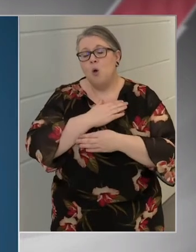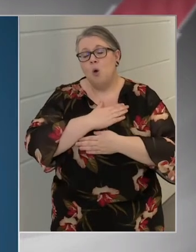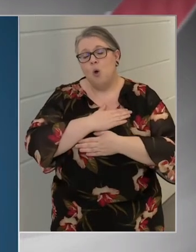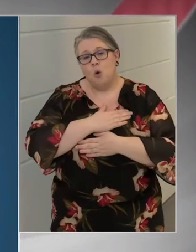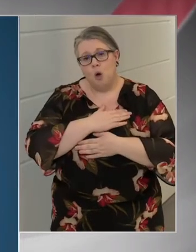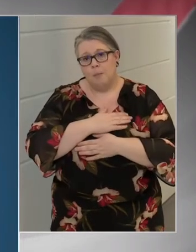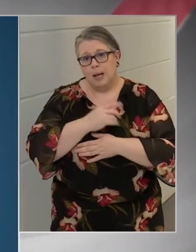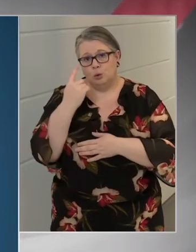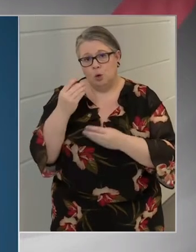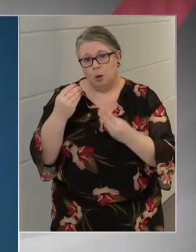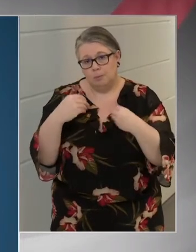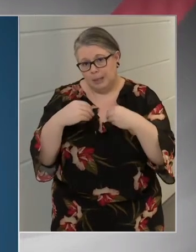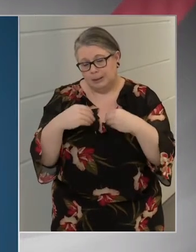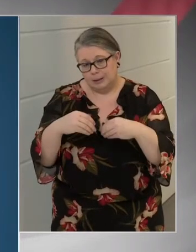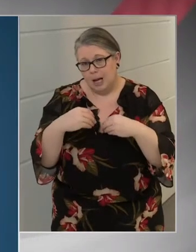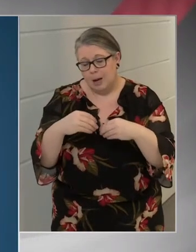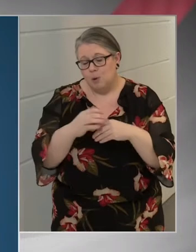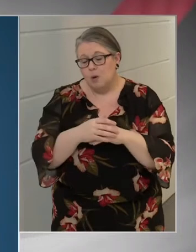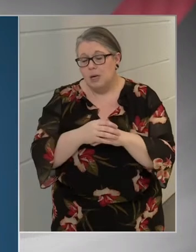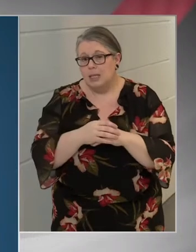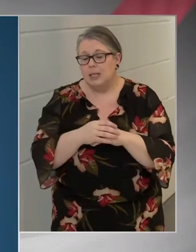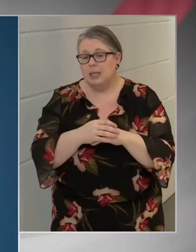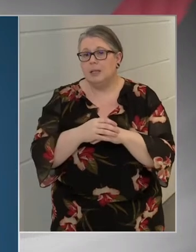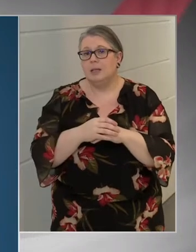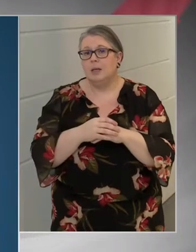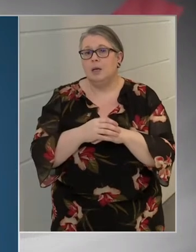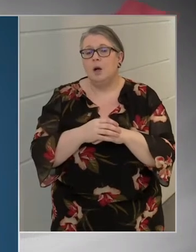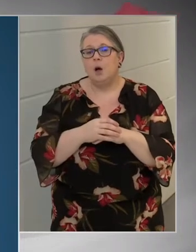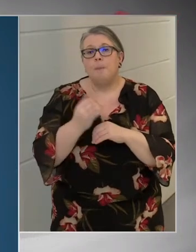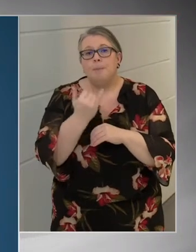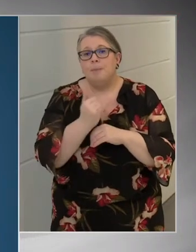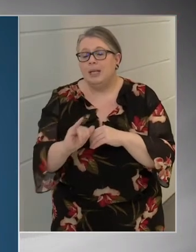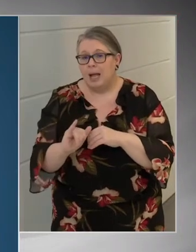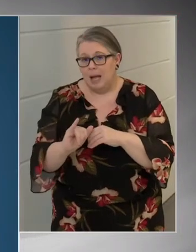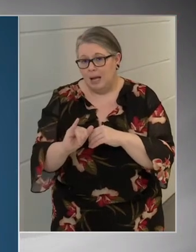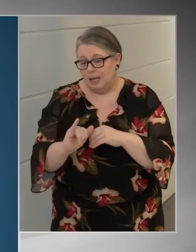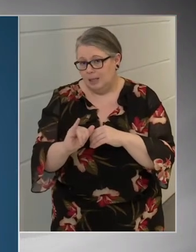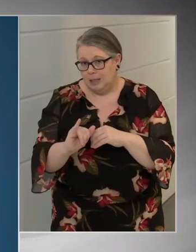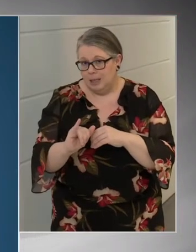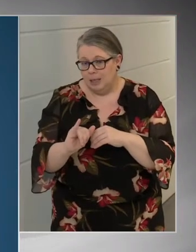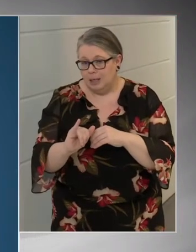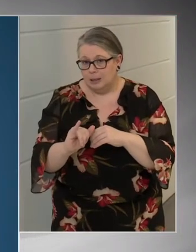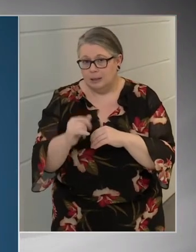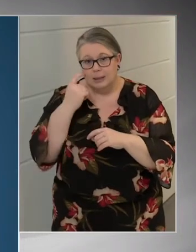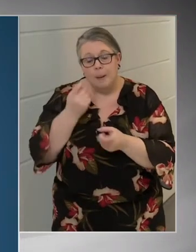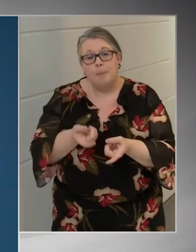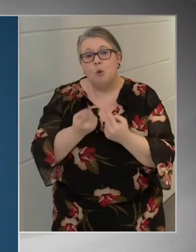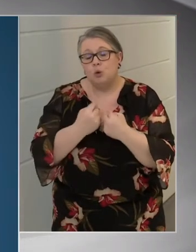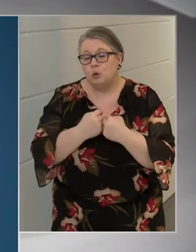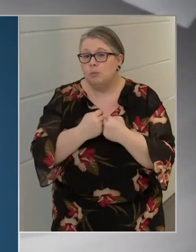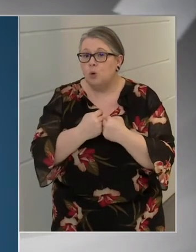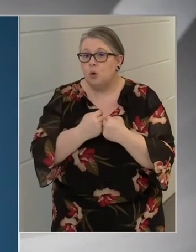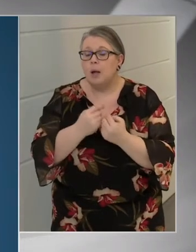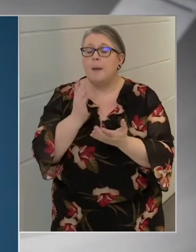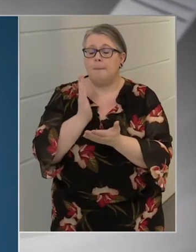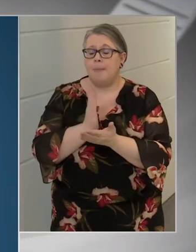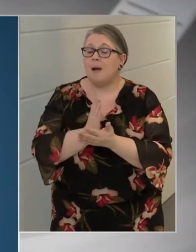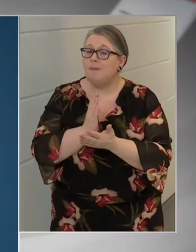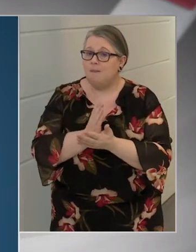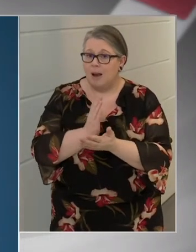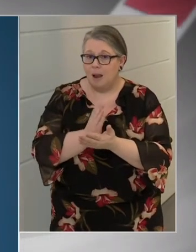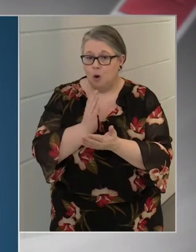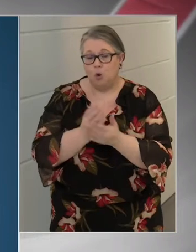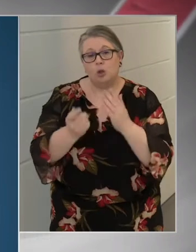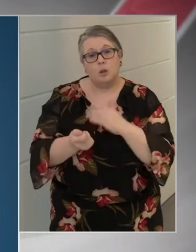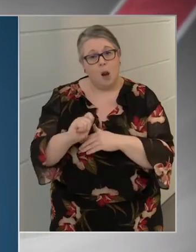tájékoztathatom önöket arról, hogy valamennyi paraméter vonatkozásában megfelelőnek